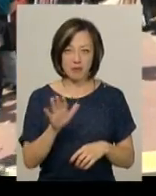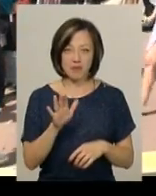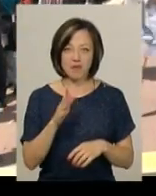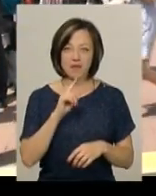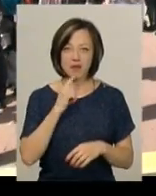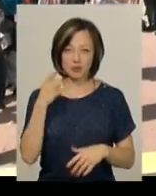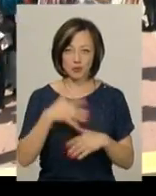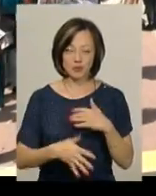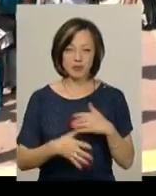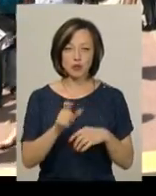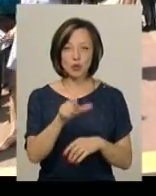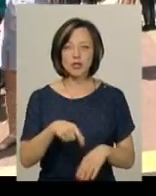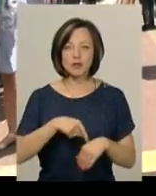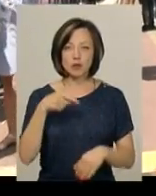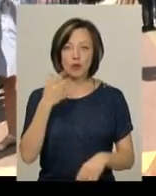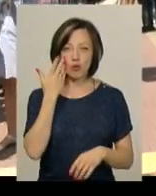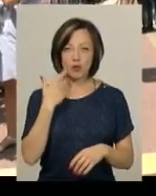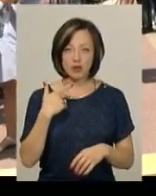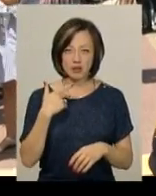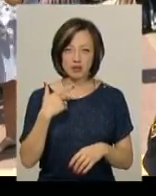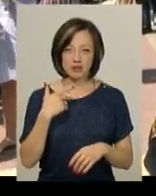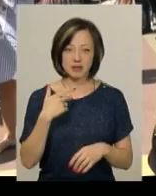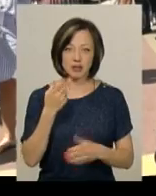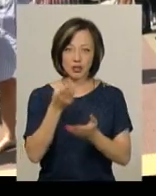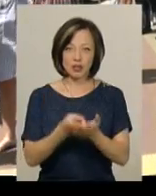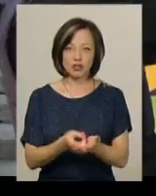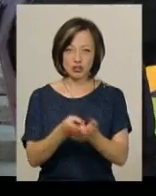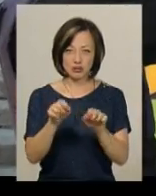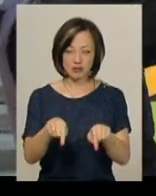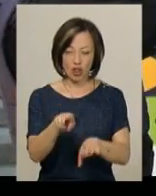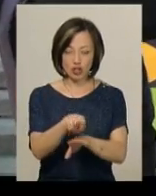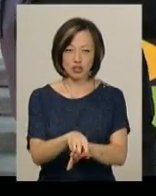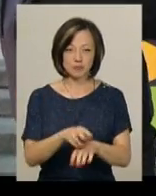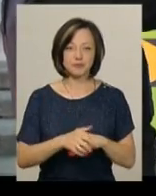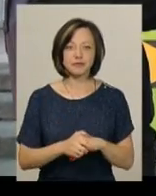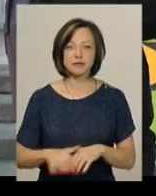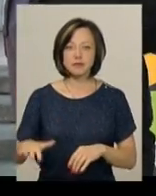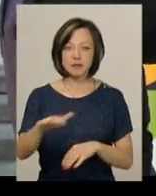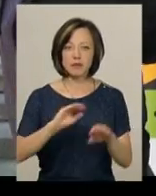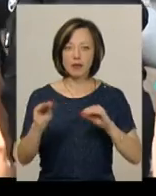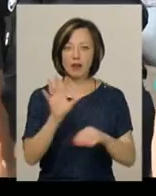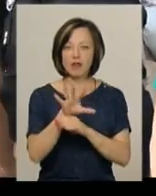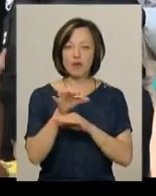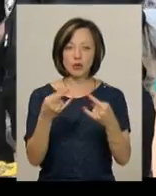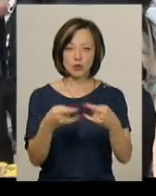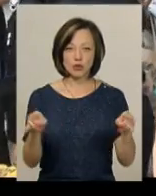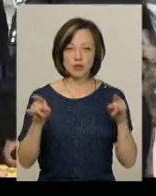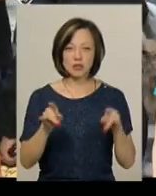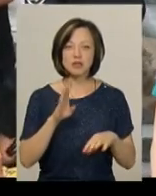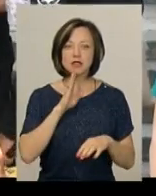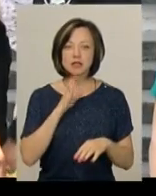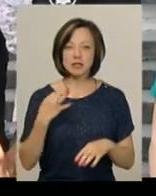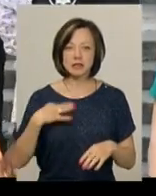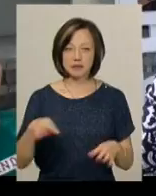важко все знати, що людина відчуває, яка лежить там знизу. На майданчику облаштували фотозону. Ольга Ухман прийшла